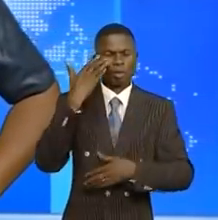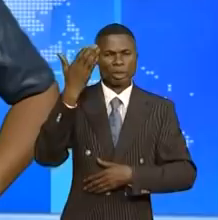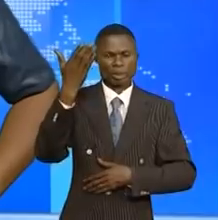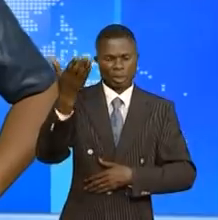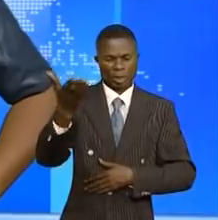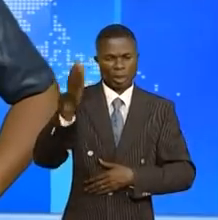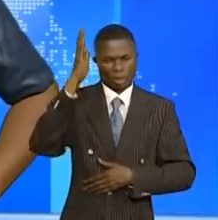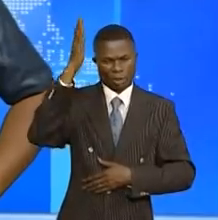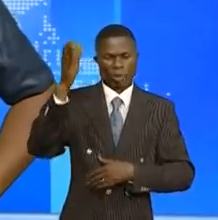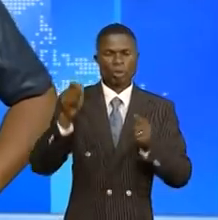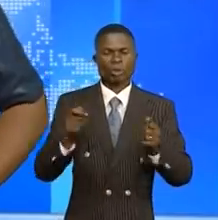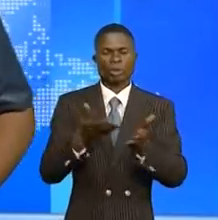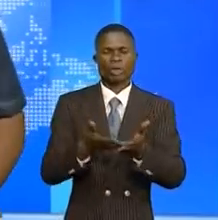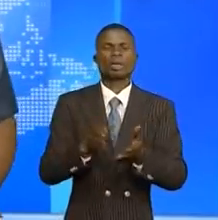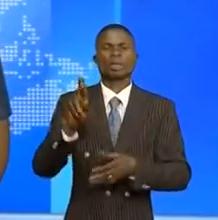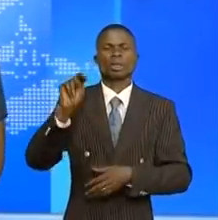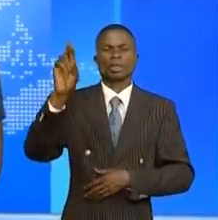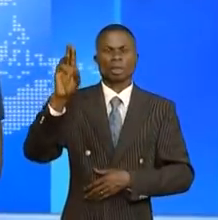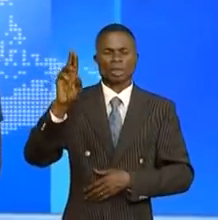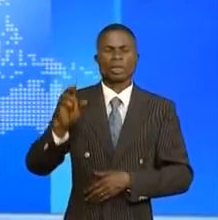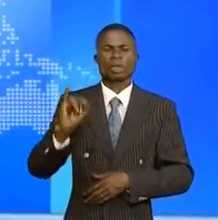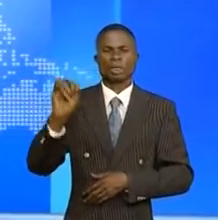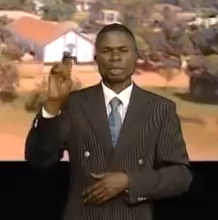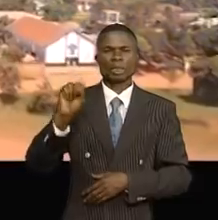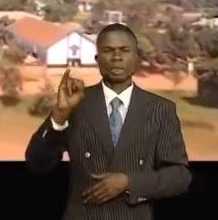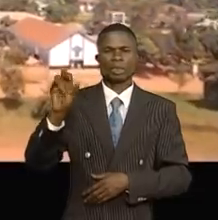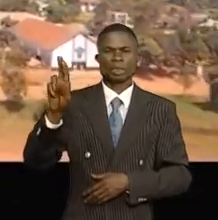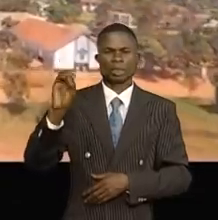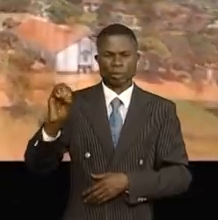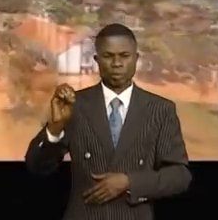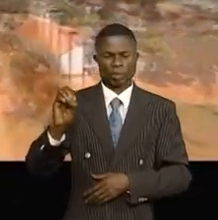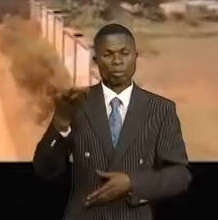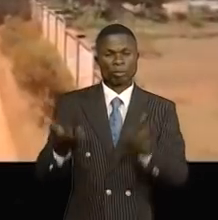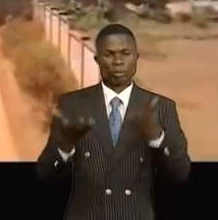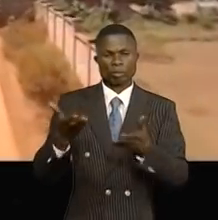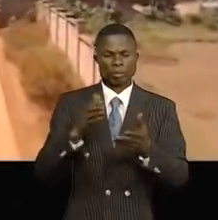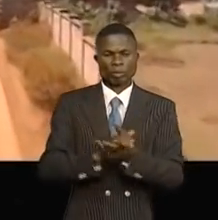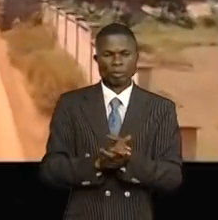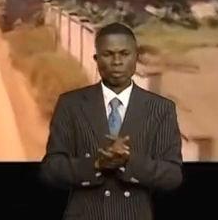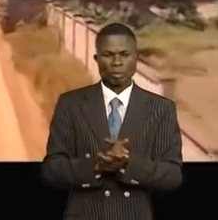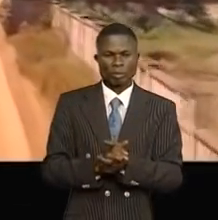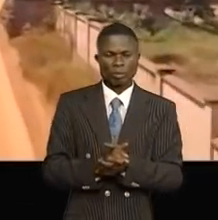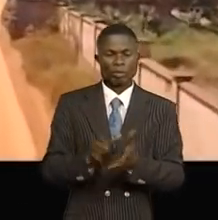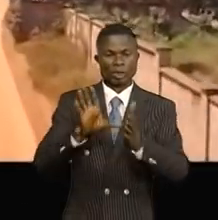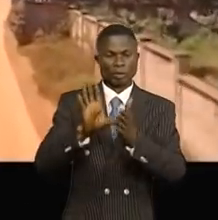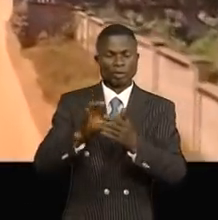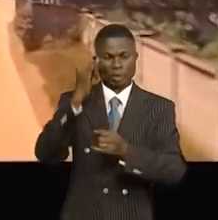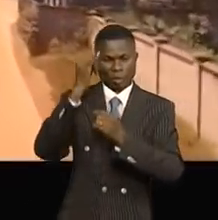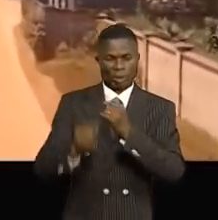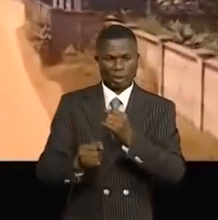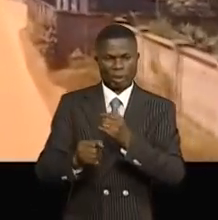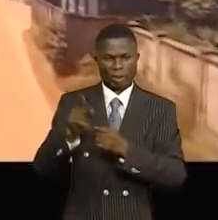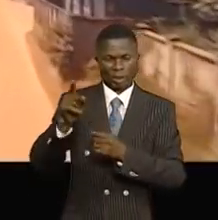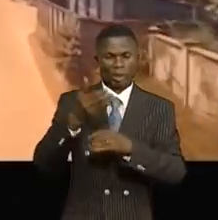'autres détails avec nos confrères de la RTNC Izirou. Ce sont peut-être les avant-dernières images de la ville d'Izirou.